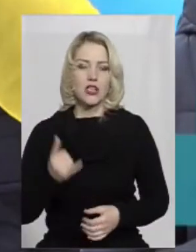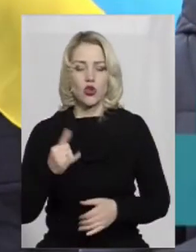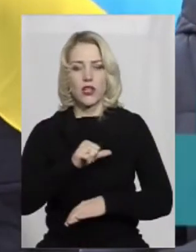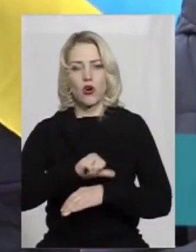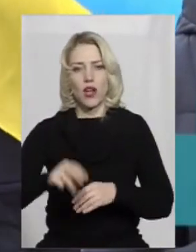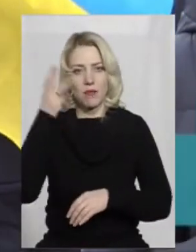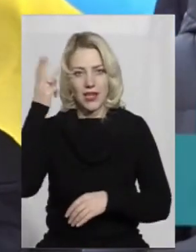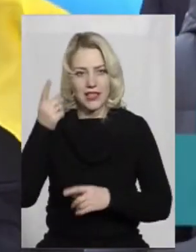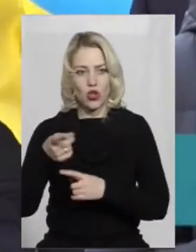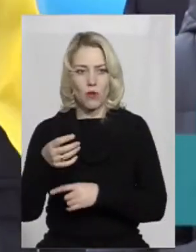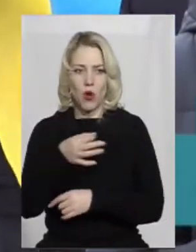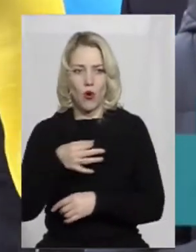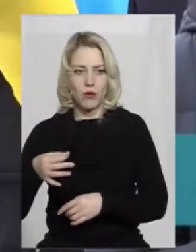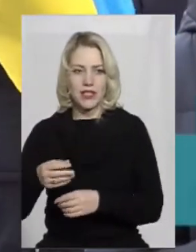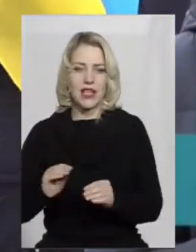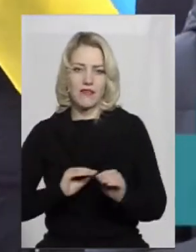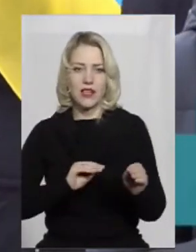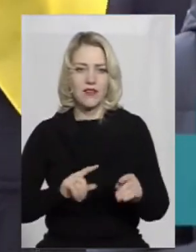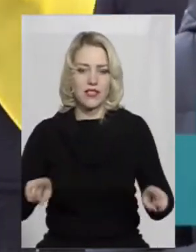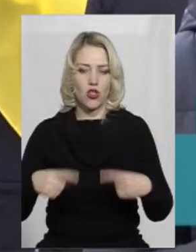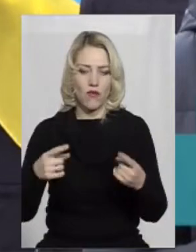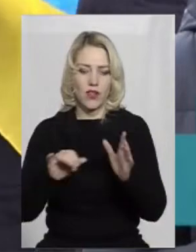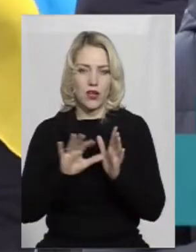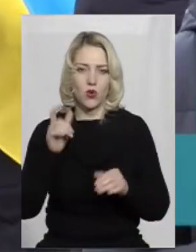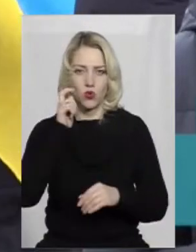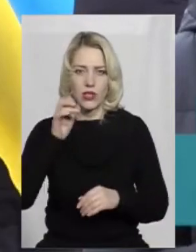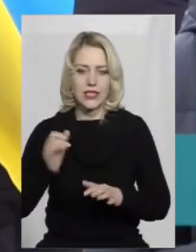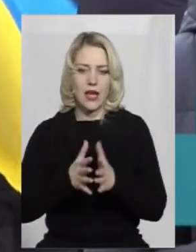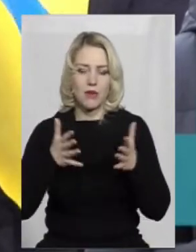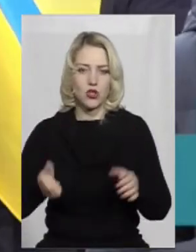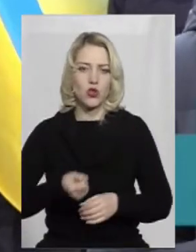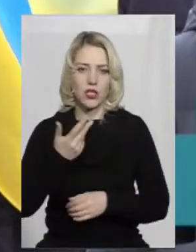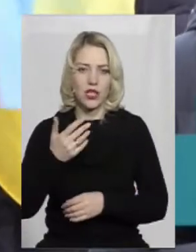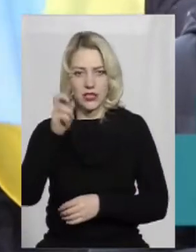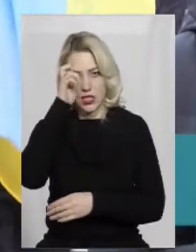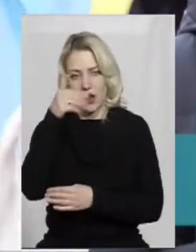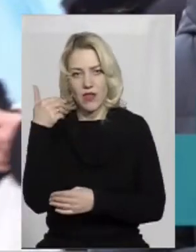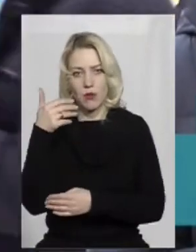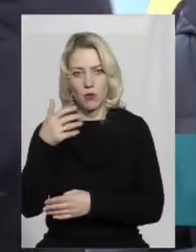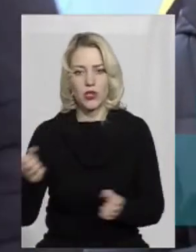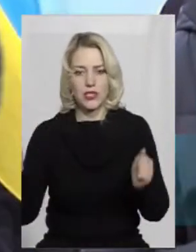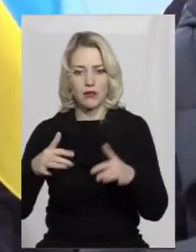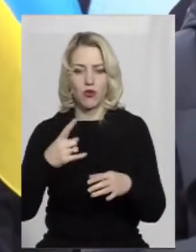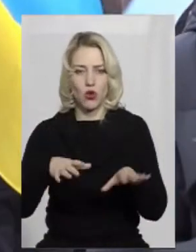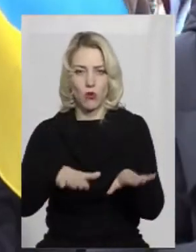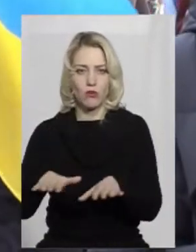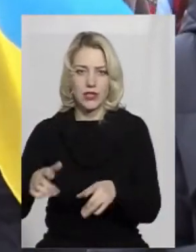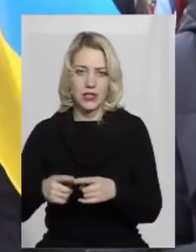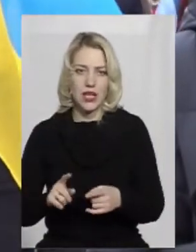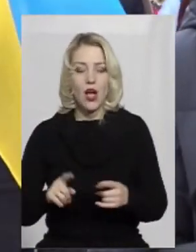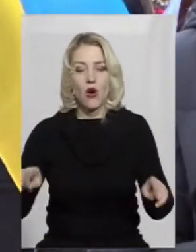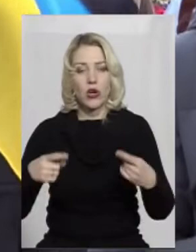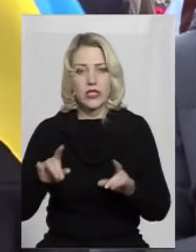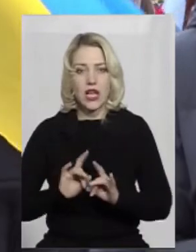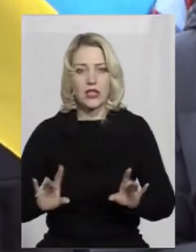Хмельницької та Тернопільської областей встановили рекорд України за найбільшою кількістю державних прапорів, зібраних в одному місті. Організатори